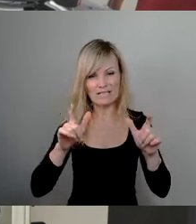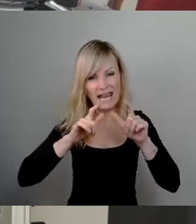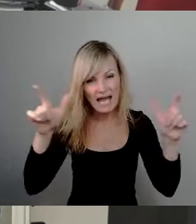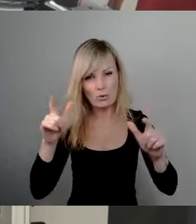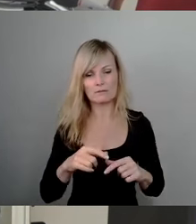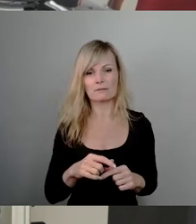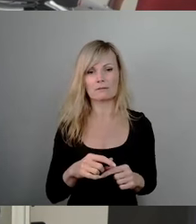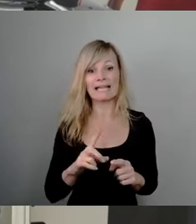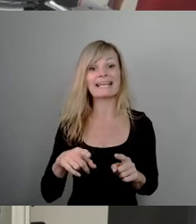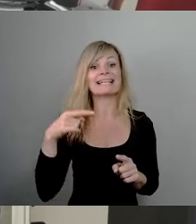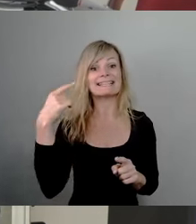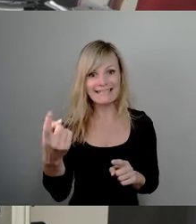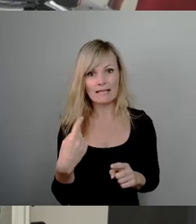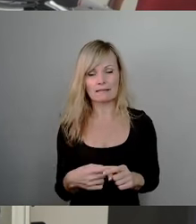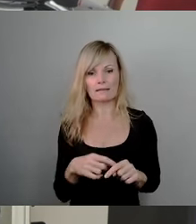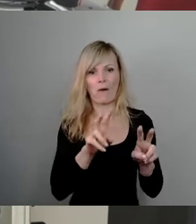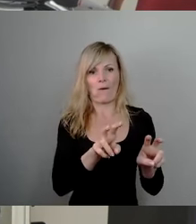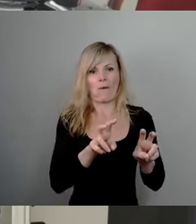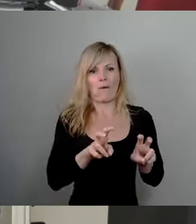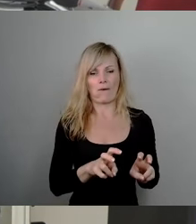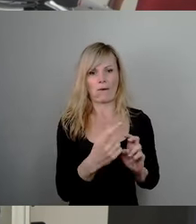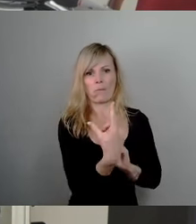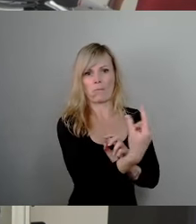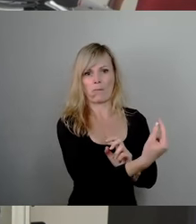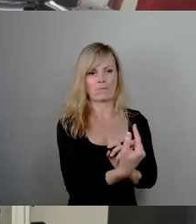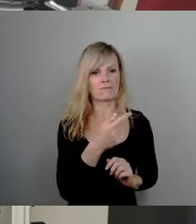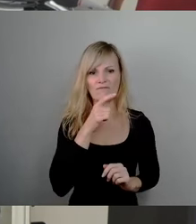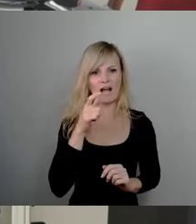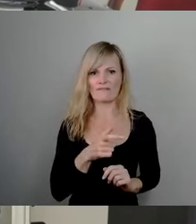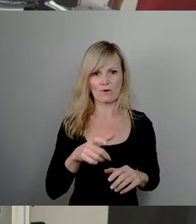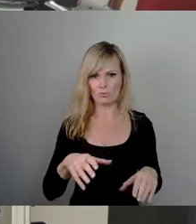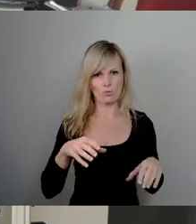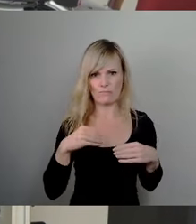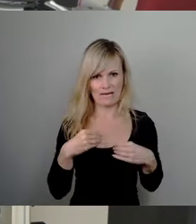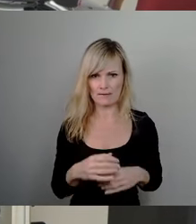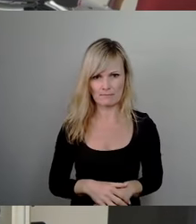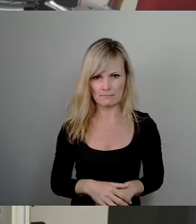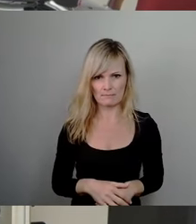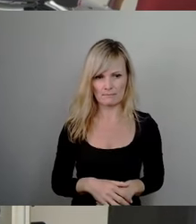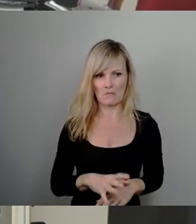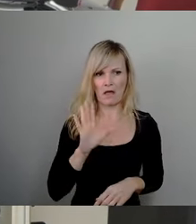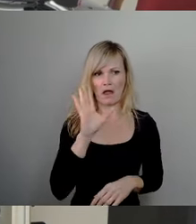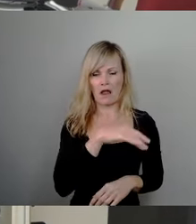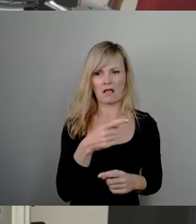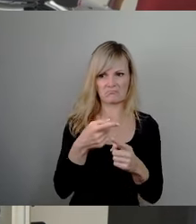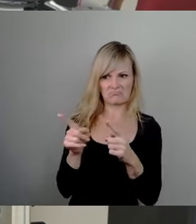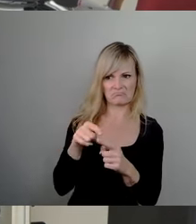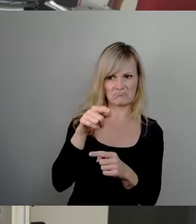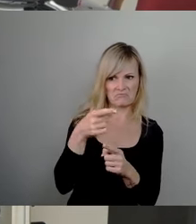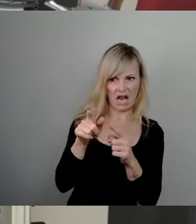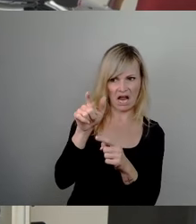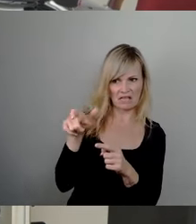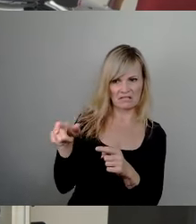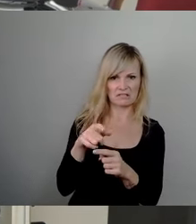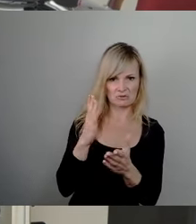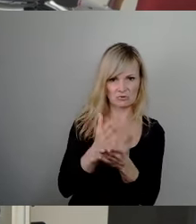schlagen und die Verantwortung gerade nicht übernehmen werden, sondern sich darauf verlassen werden, dass die anderen die Verantwortung übernehmen